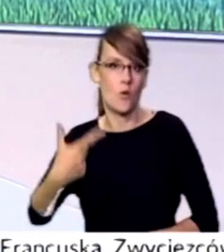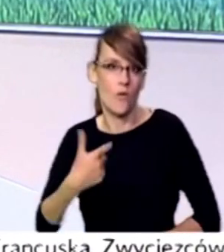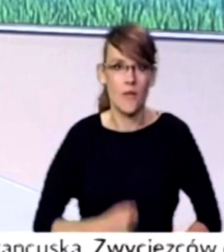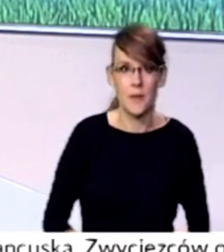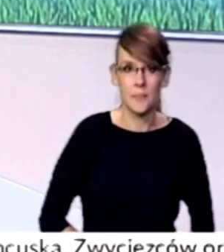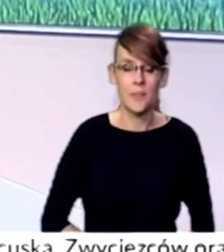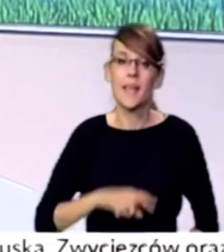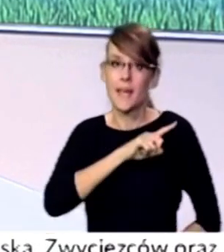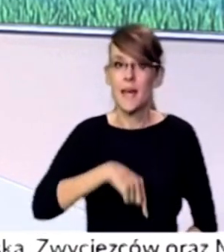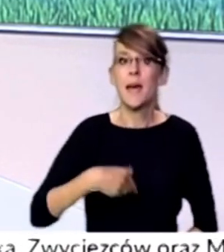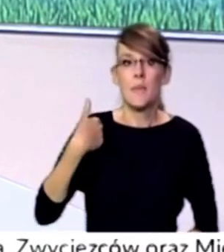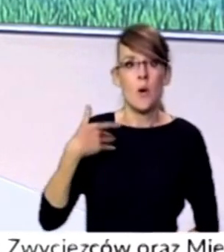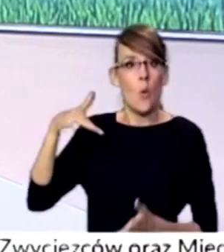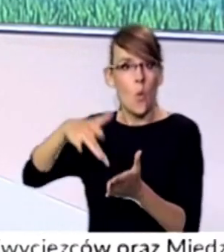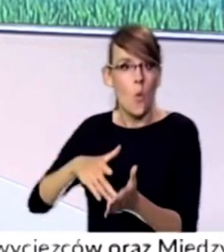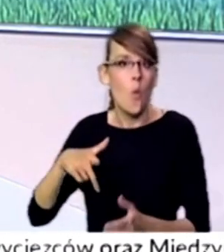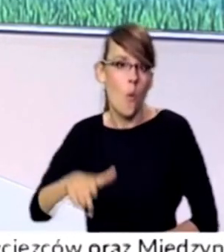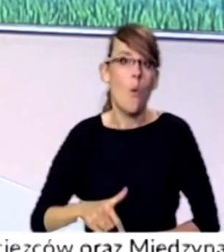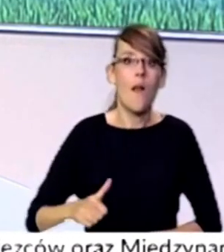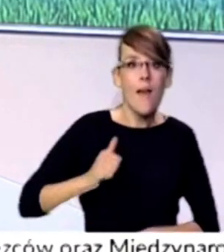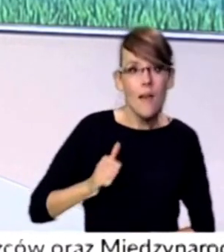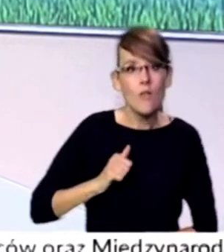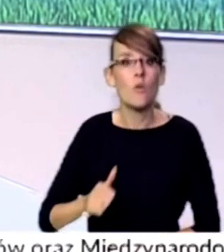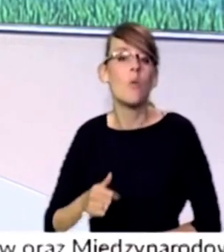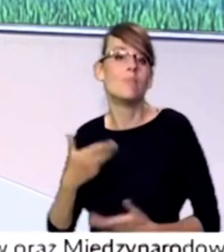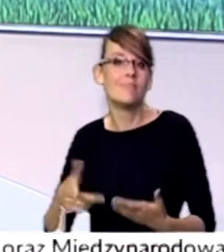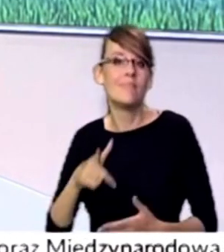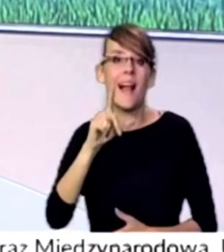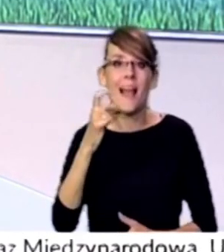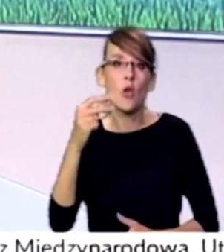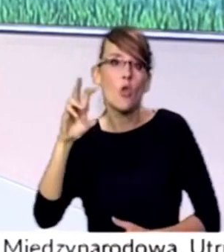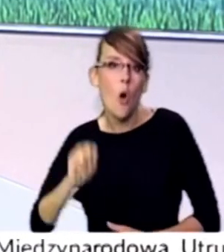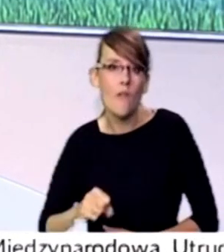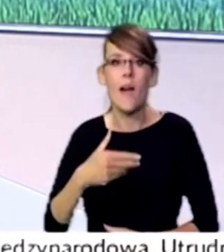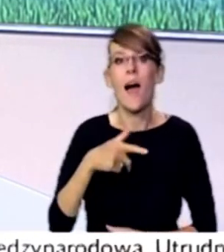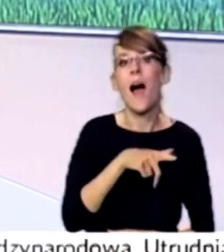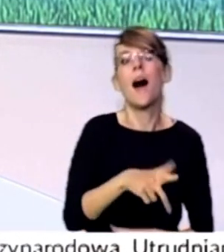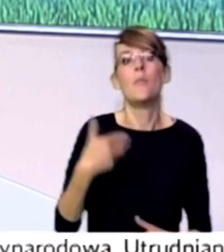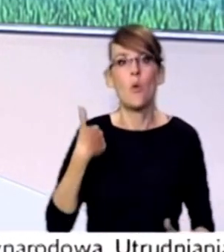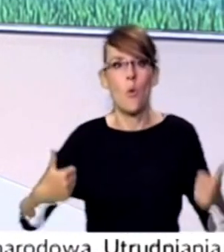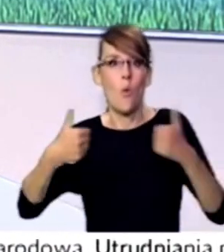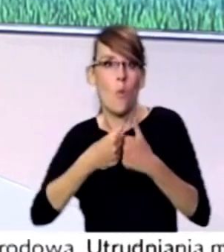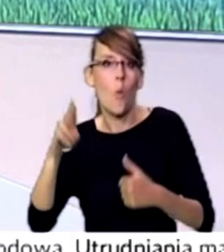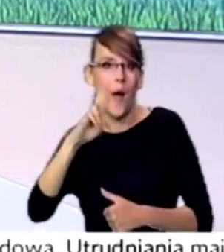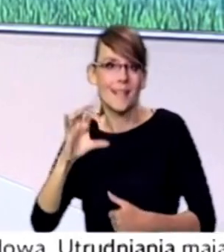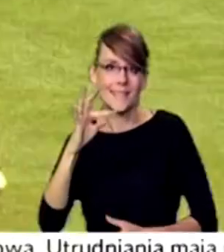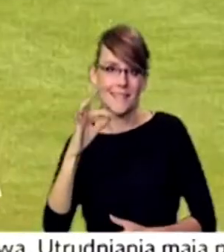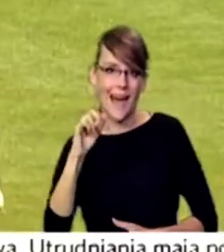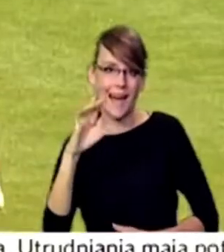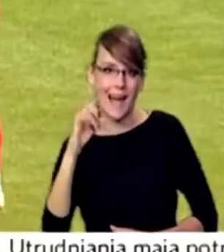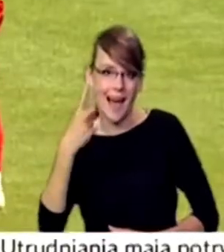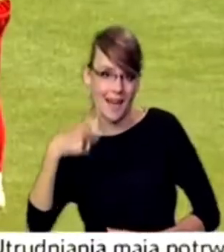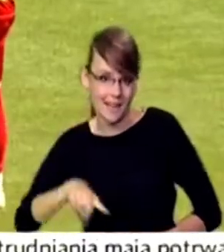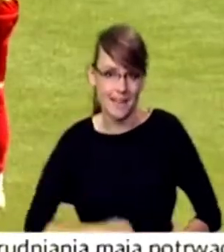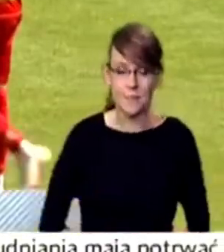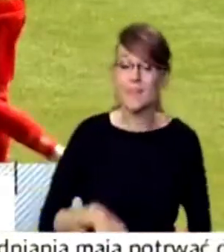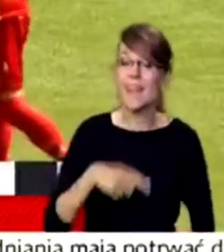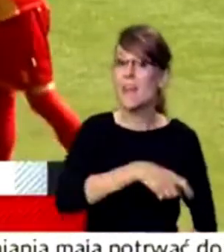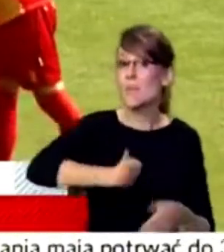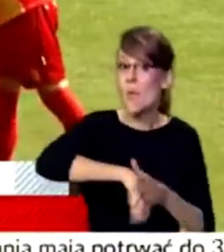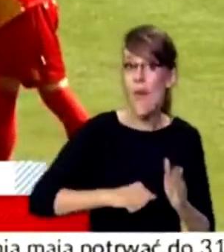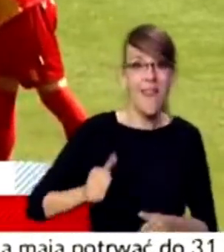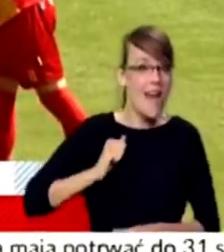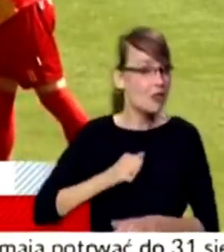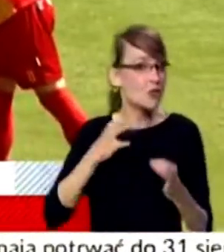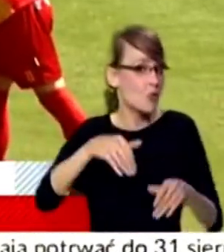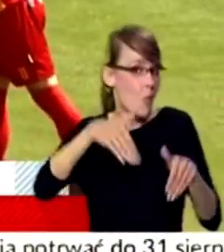byliśmy w Legionowie, gdzie zdegradowana już niestety Legionowia grała z Błękitnym i Stargard. Piłkarze z Legionowa mogli dziś pomóc